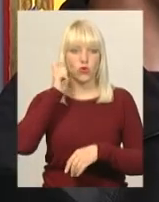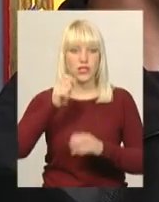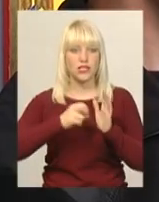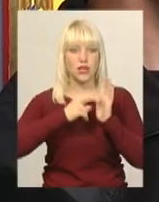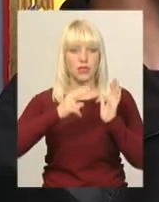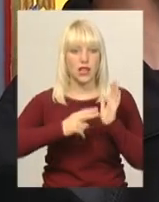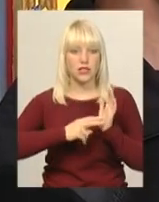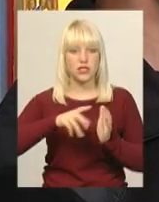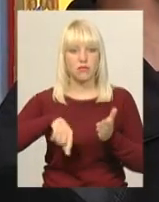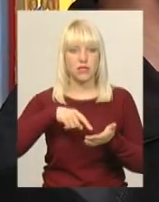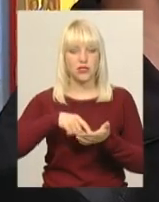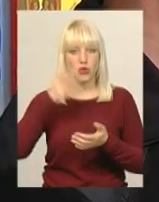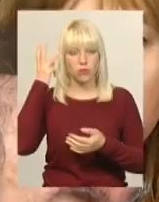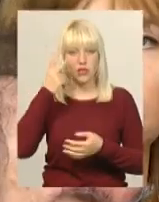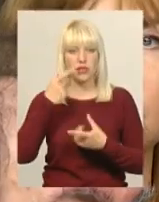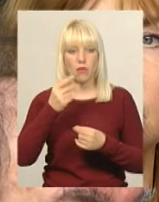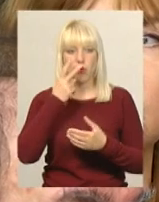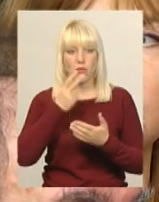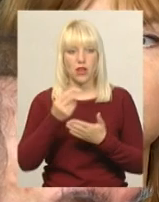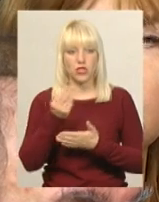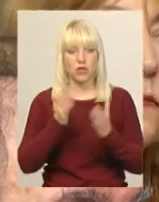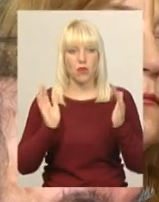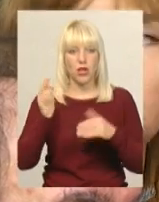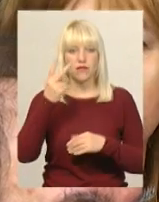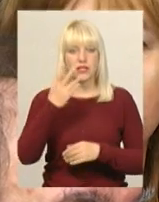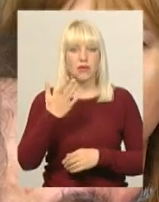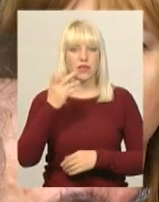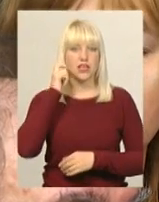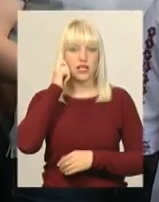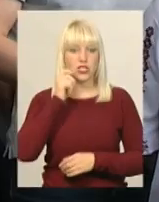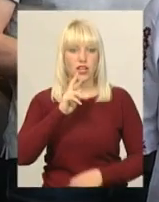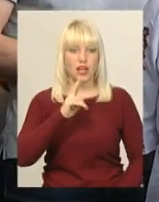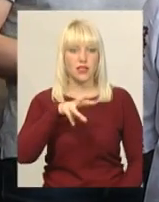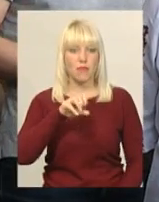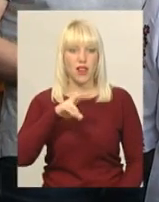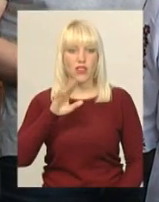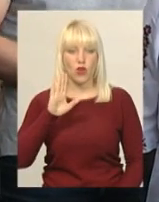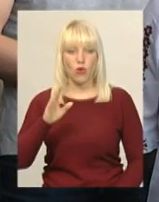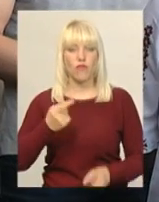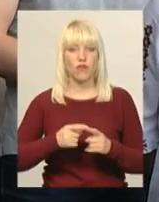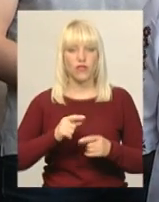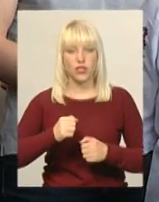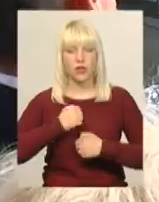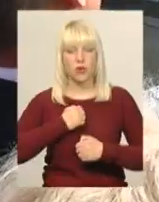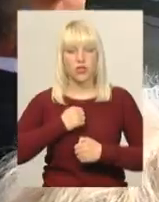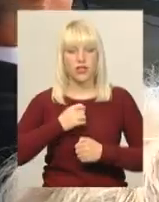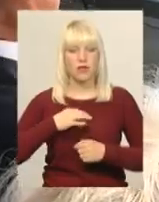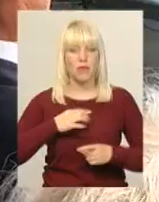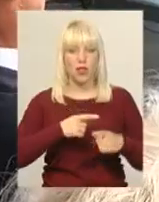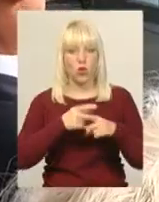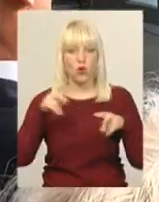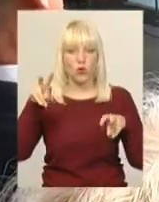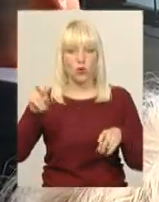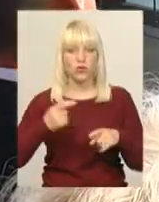полотна. Серед відвідувачів виставки 25-річний Ян Мельников з Мінська. Він боєць тактичної групи «Білорусь». Чотири роки тому хлопець закінчив